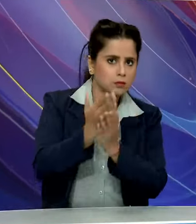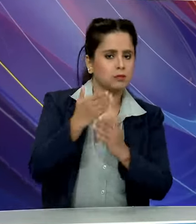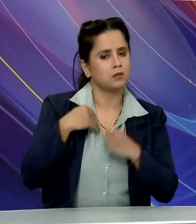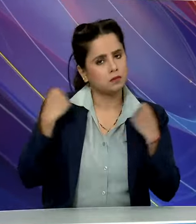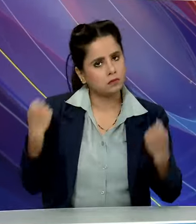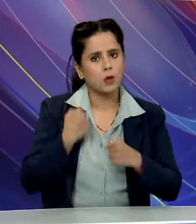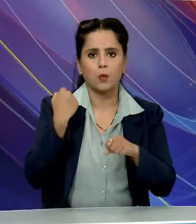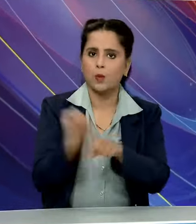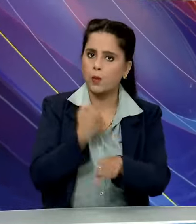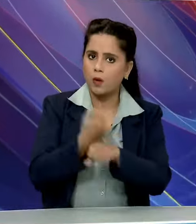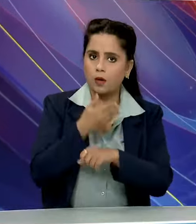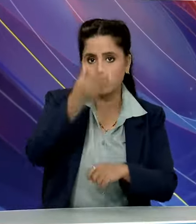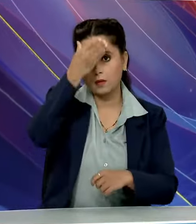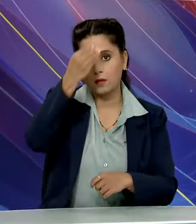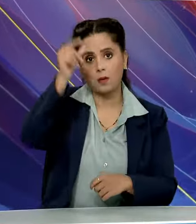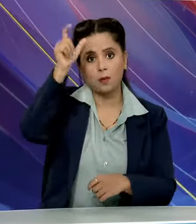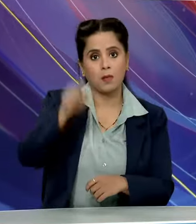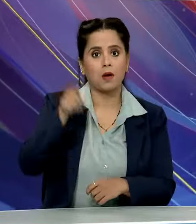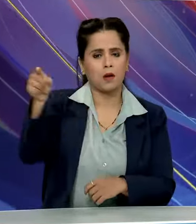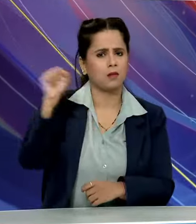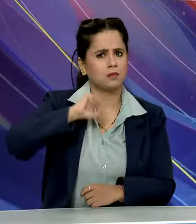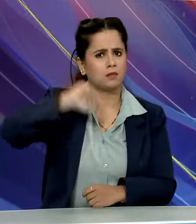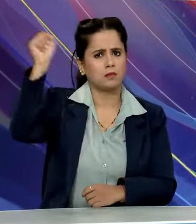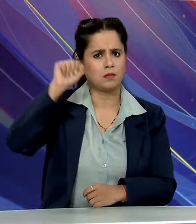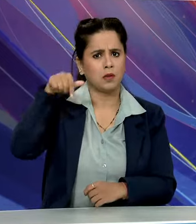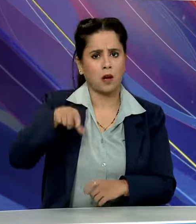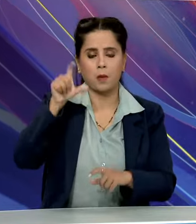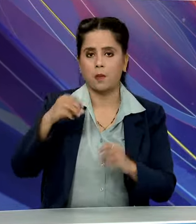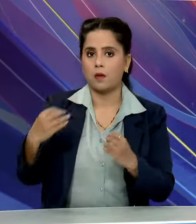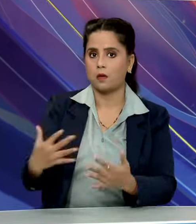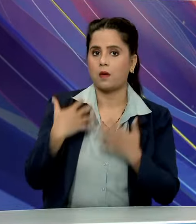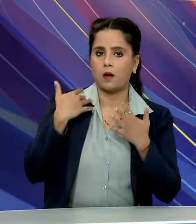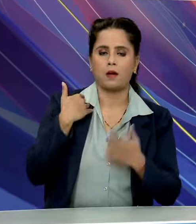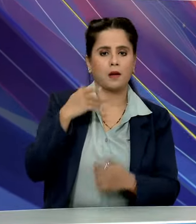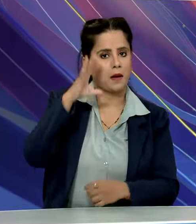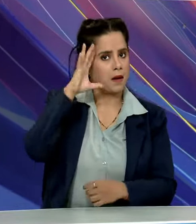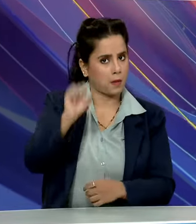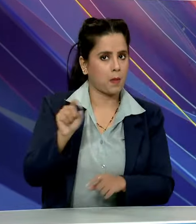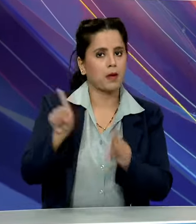रहेंगे काम, शास्त्री जी के नारे आज भी प्रेड़ना के स्त्रोत